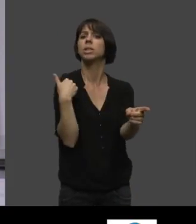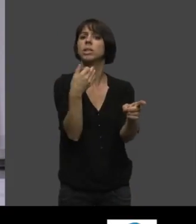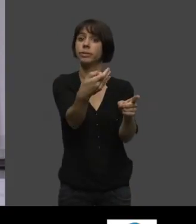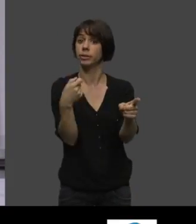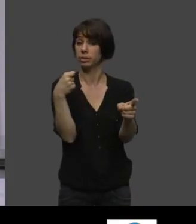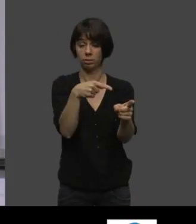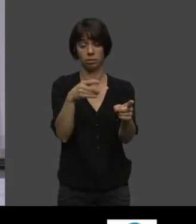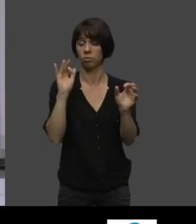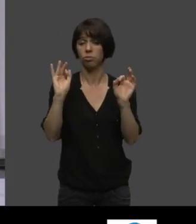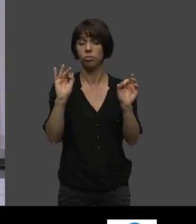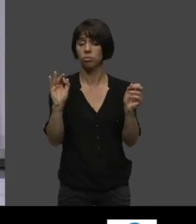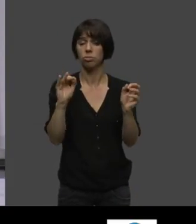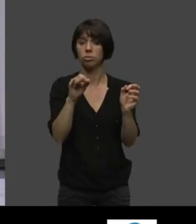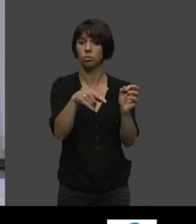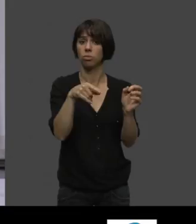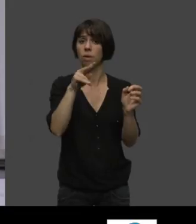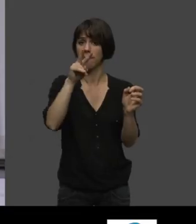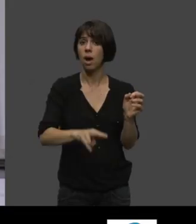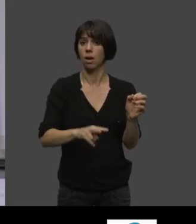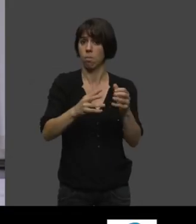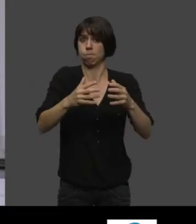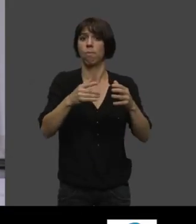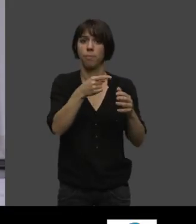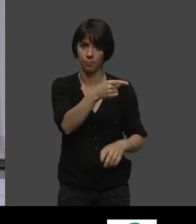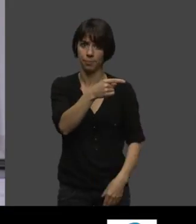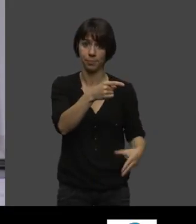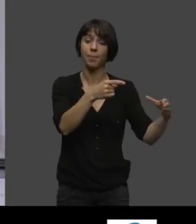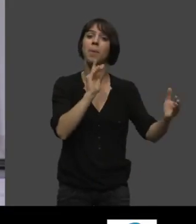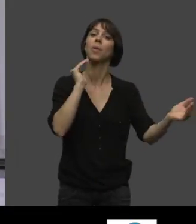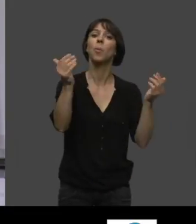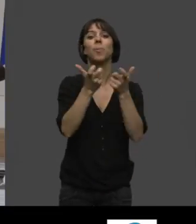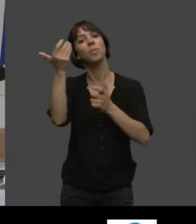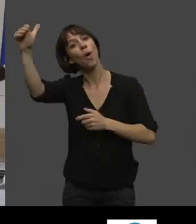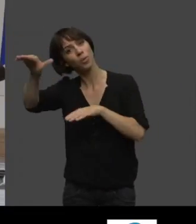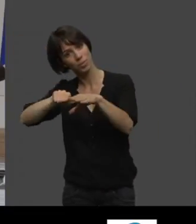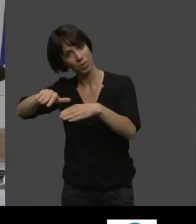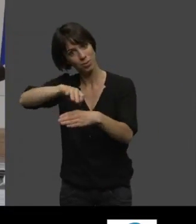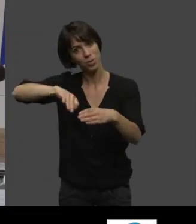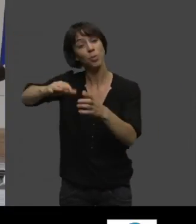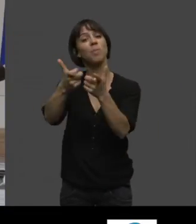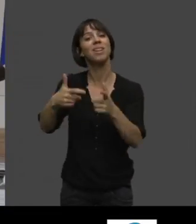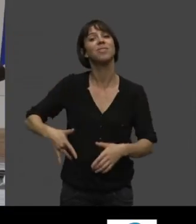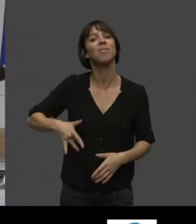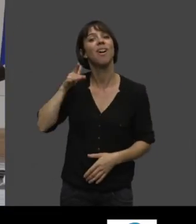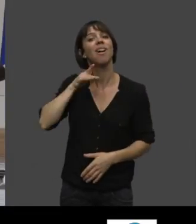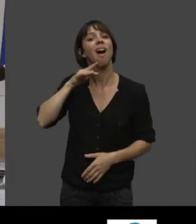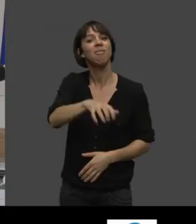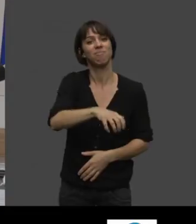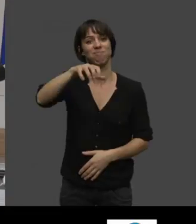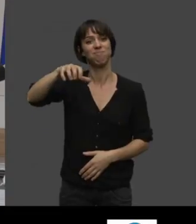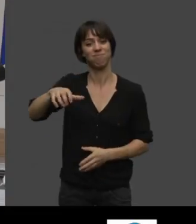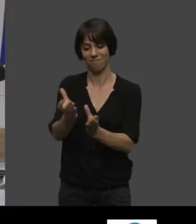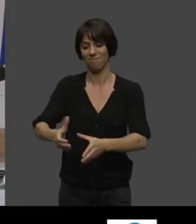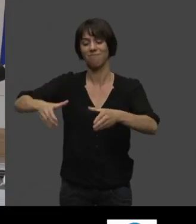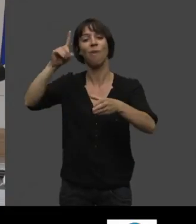calories que disait le professeur, mais si vous prenez un foie gras et que vous le cuisez dans un bouillon, il